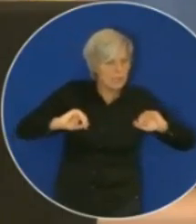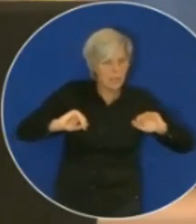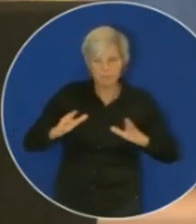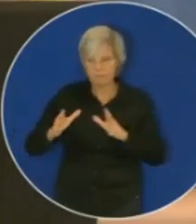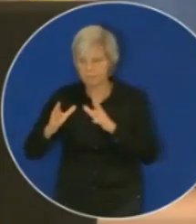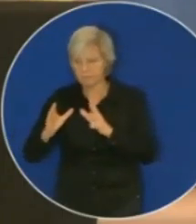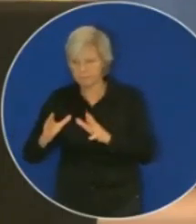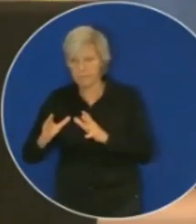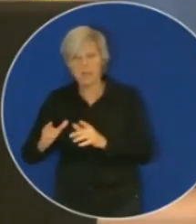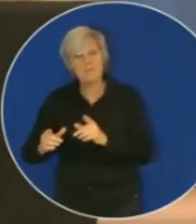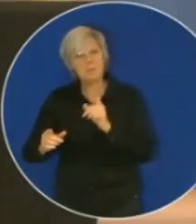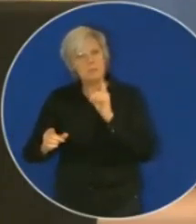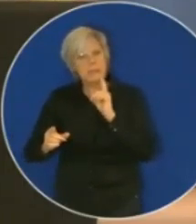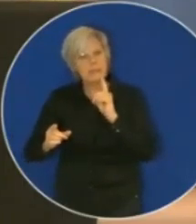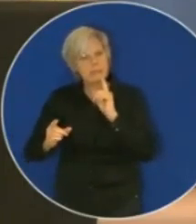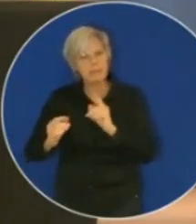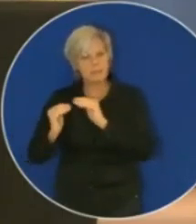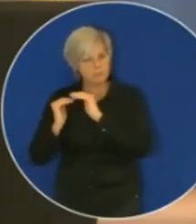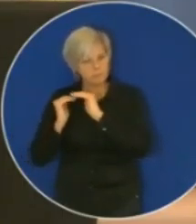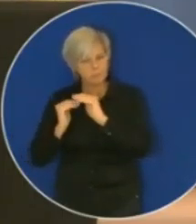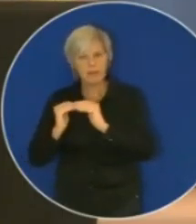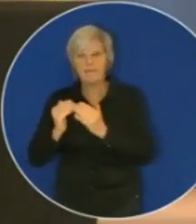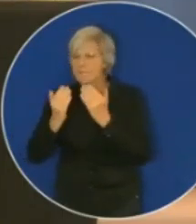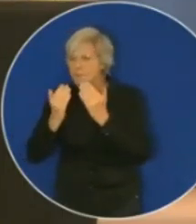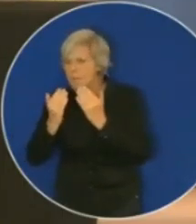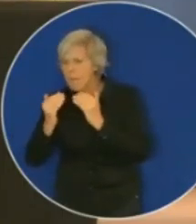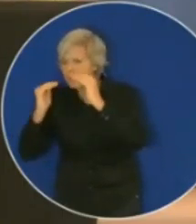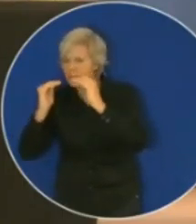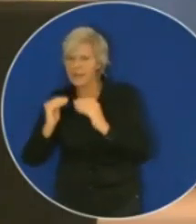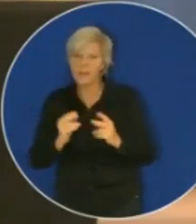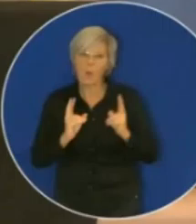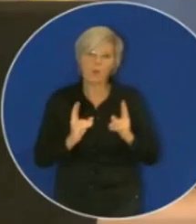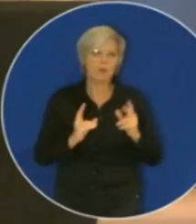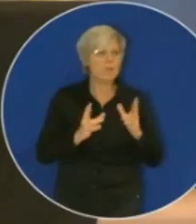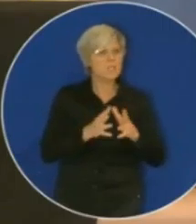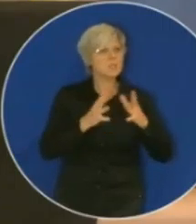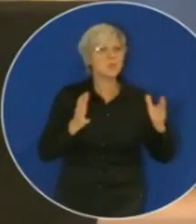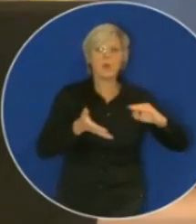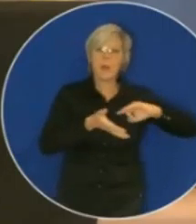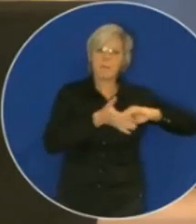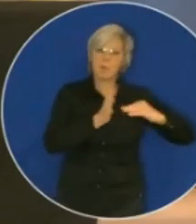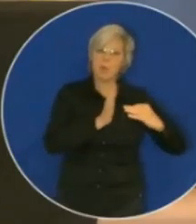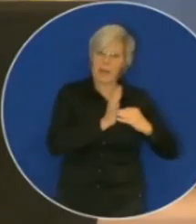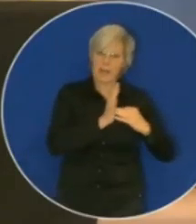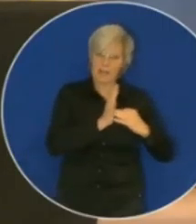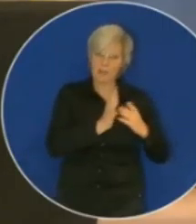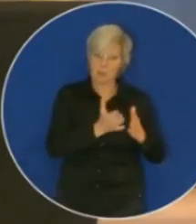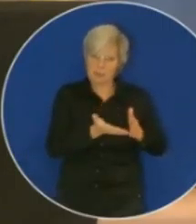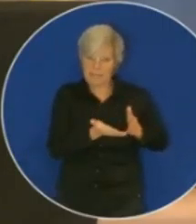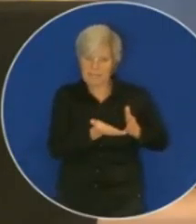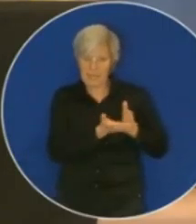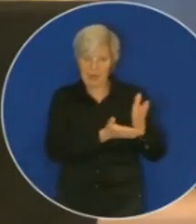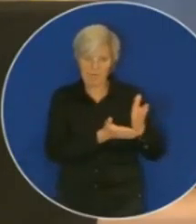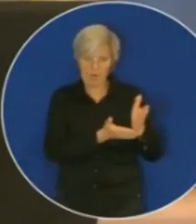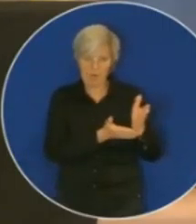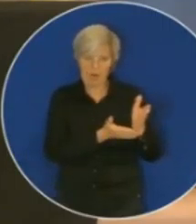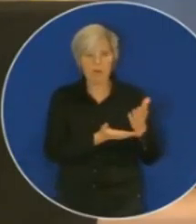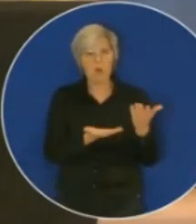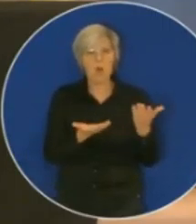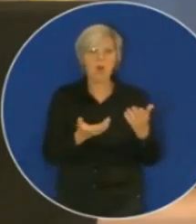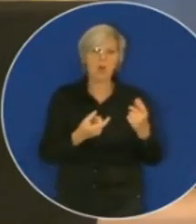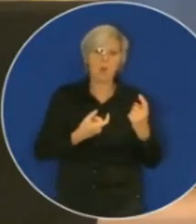ständiga förbättringar respektive större projekt som man genomför. När det gäller